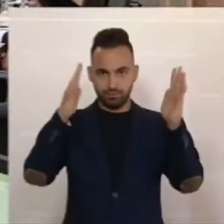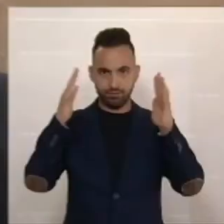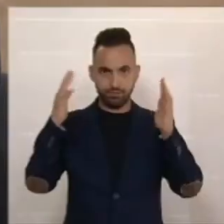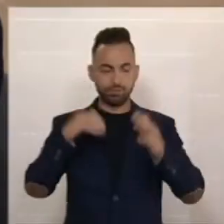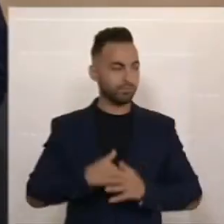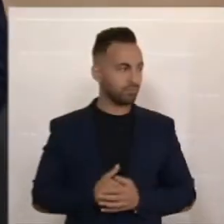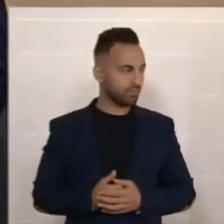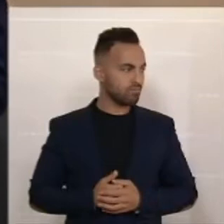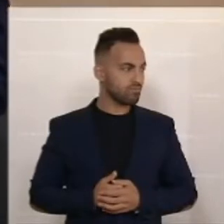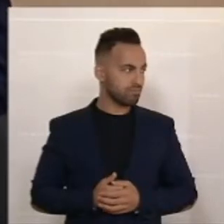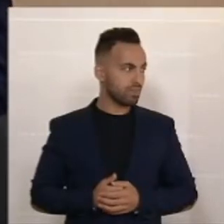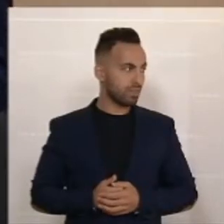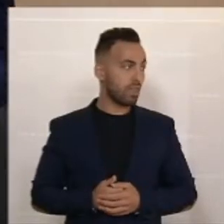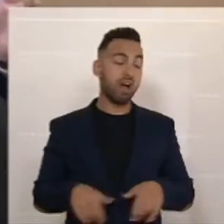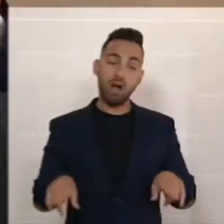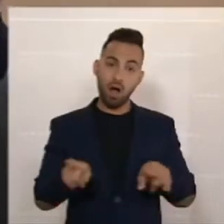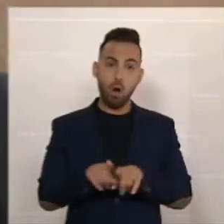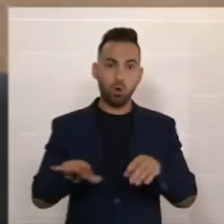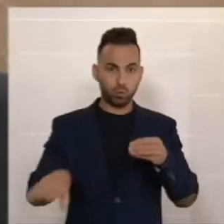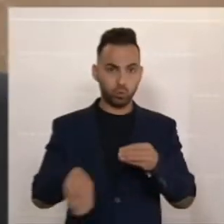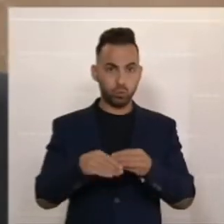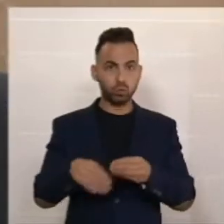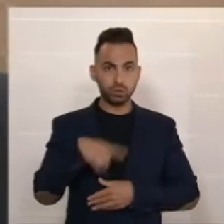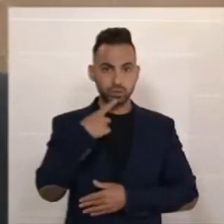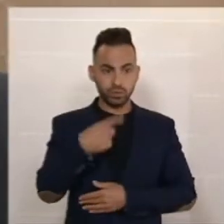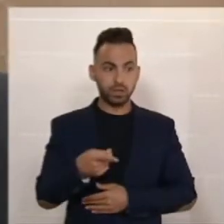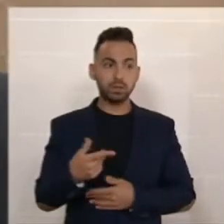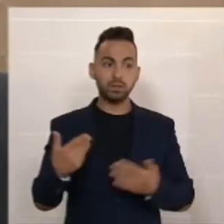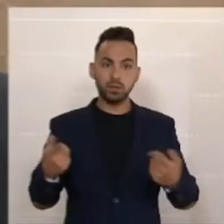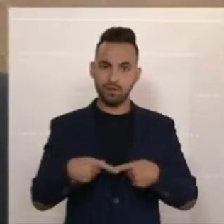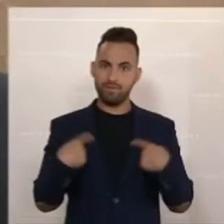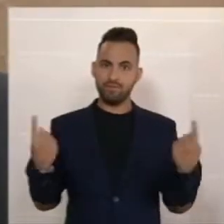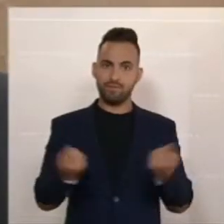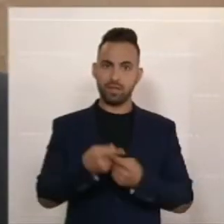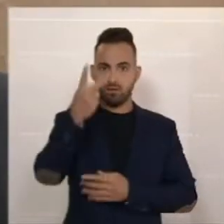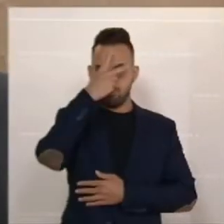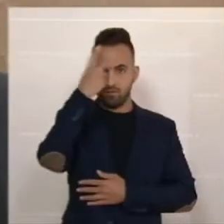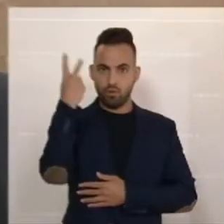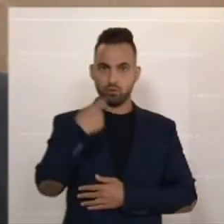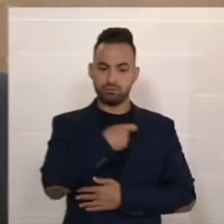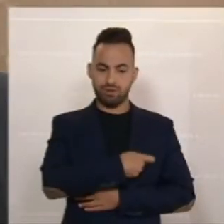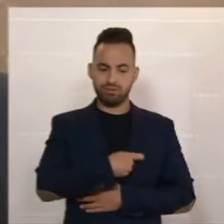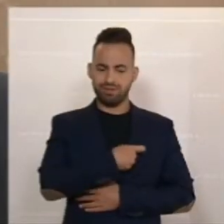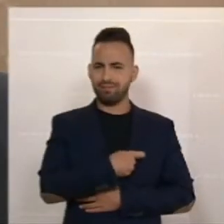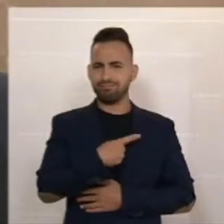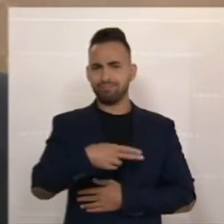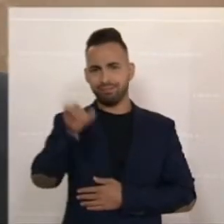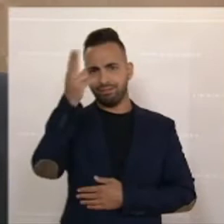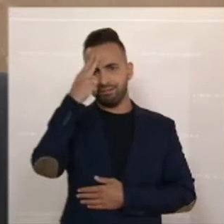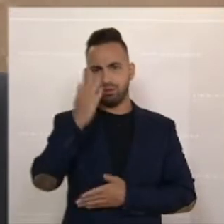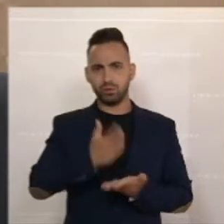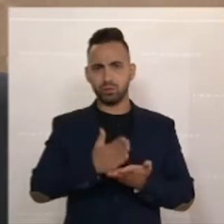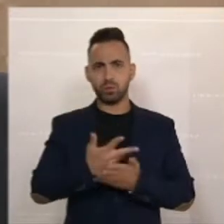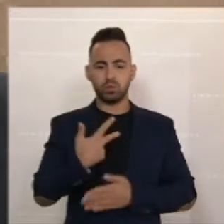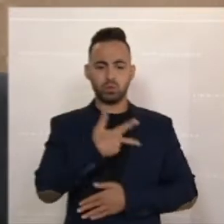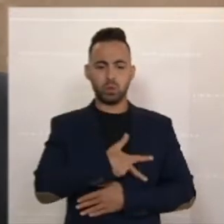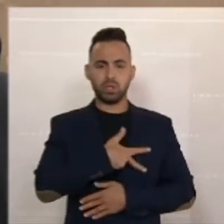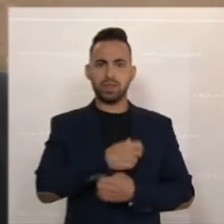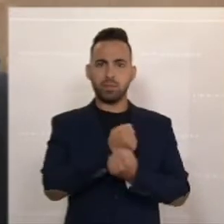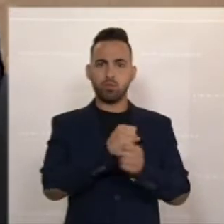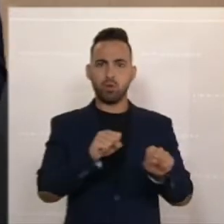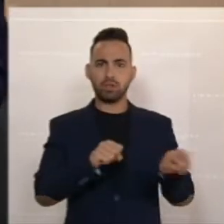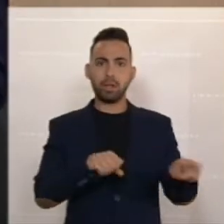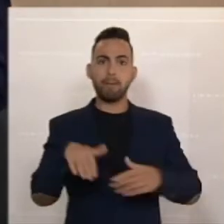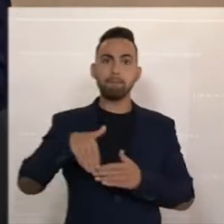Und grundsätzlich ist uns ja als Volkspartei nicht fremd, dass die Sozialdemokratie mit